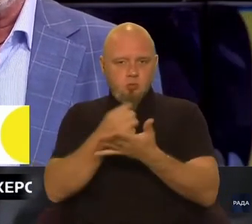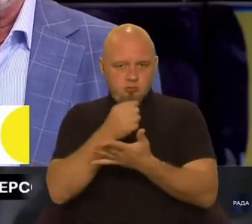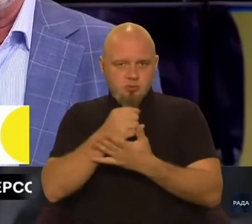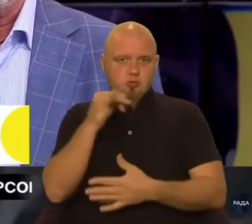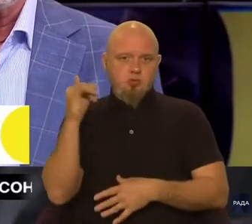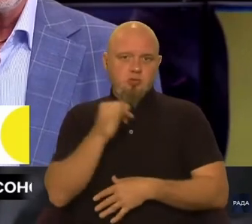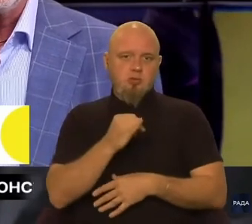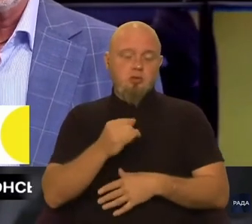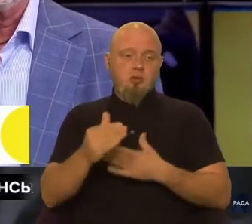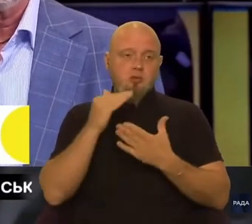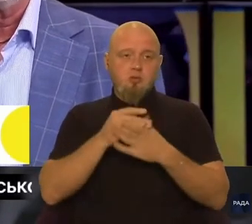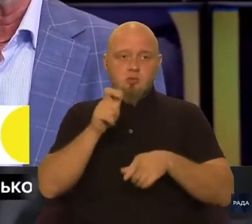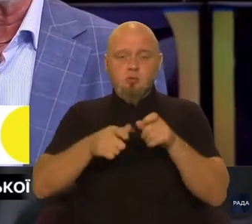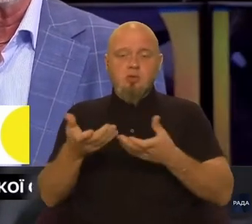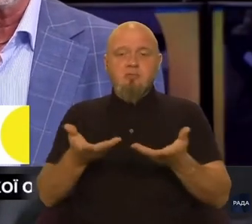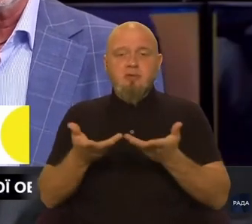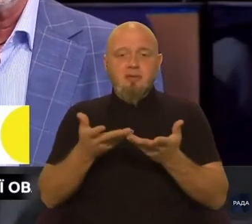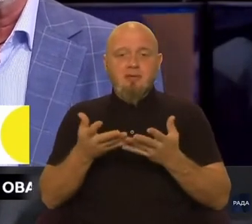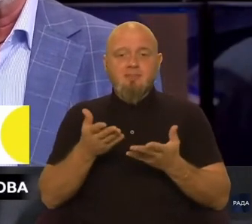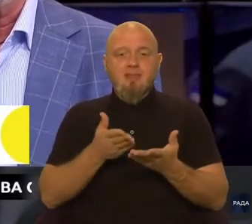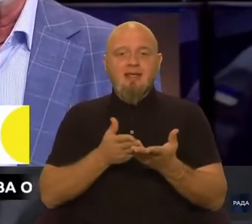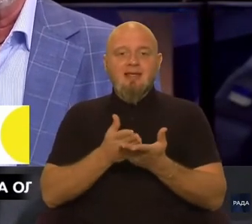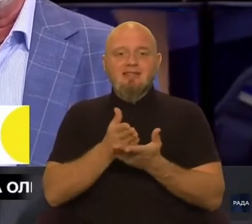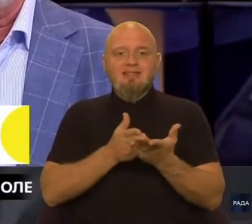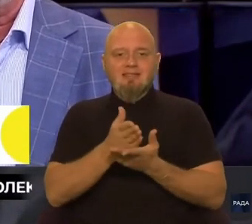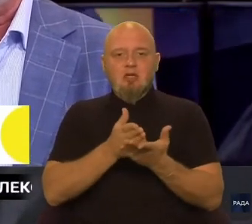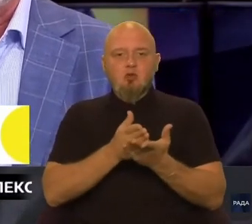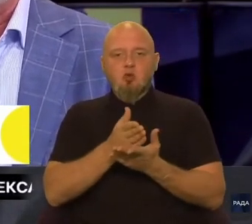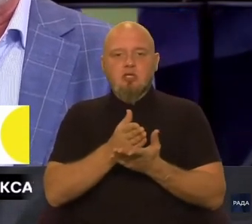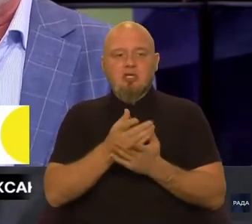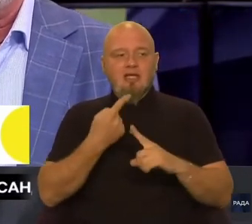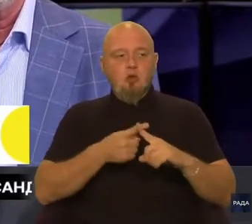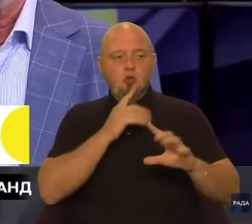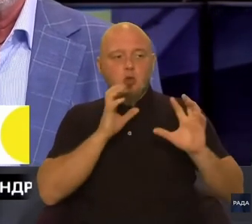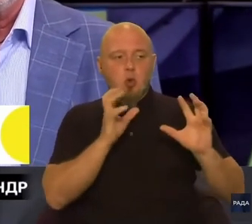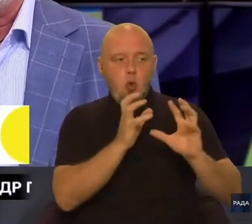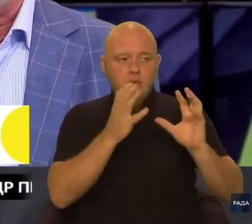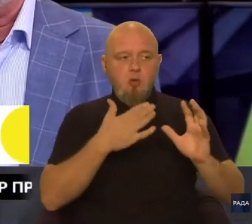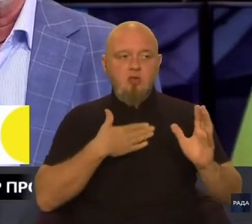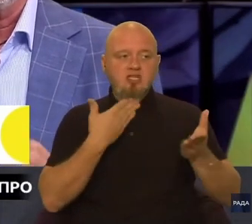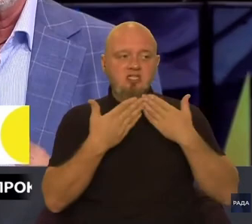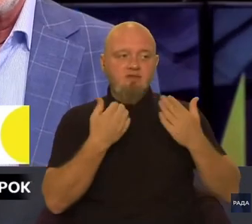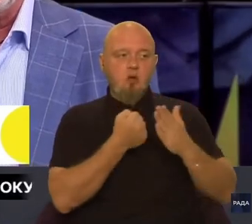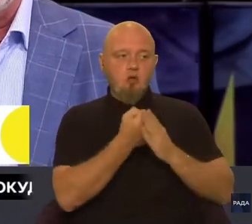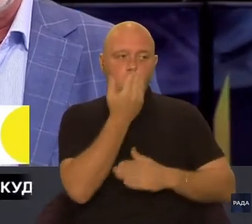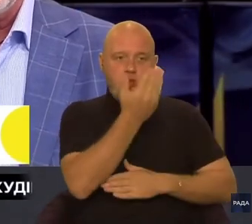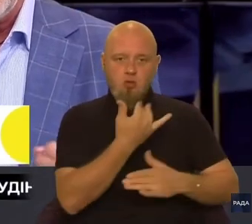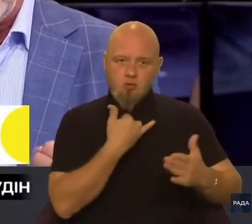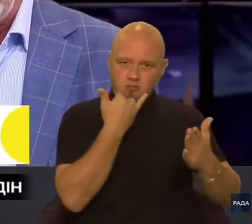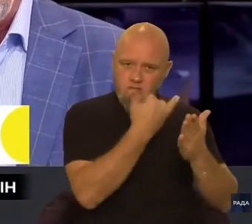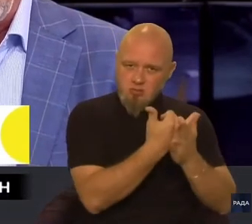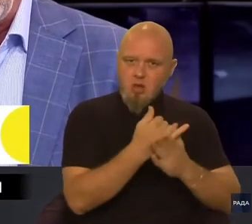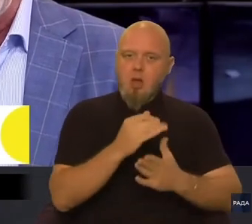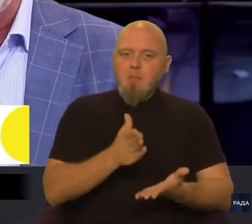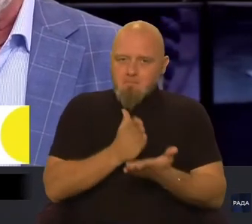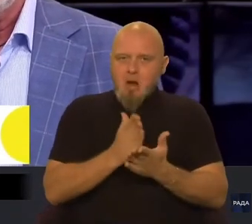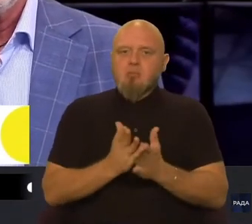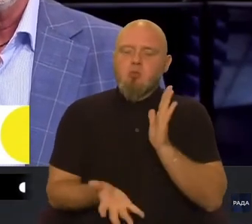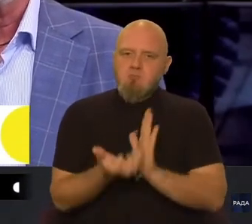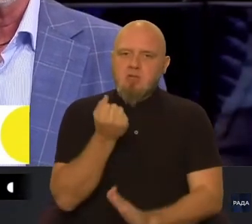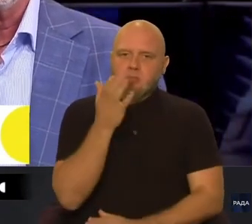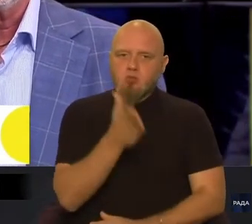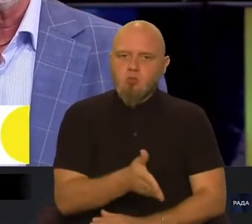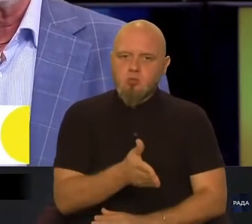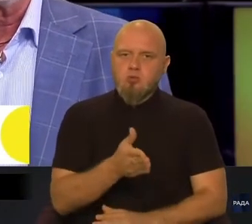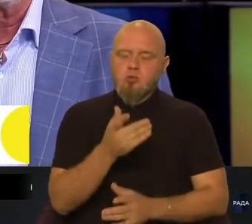люди, які заслужили цю опіку, наше ставлення, до нього матимуть підтримку,